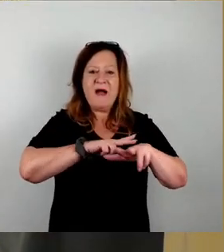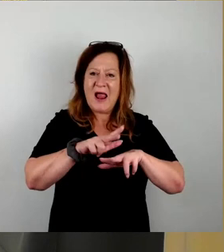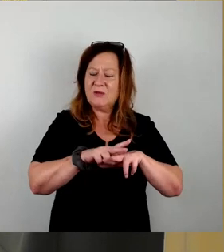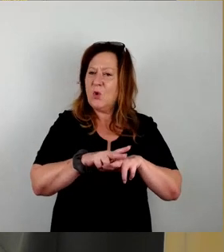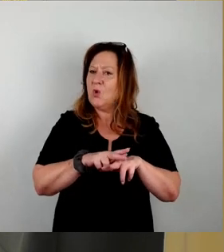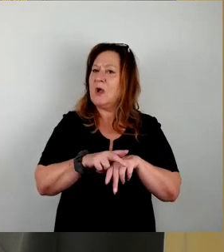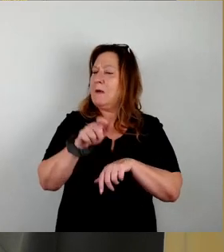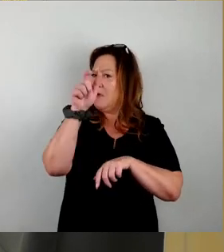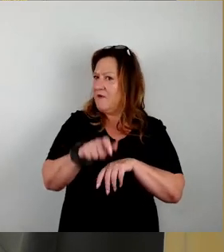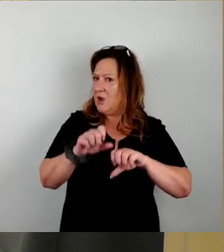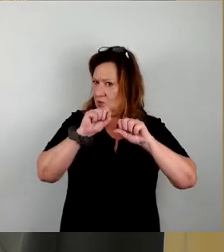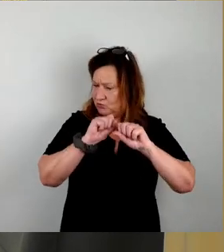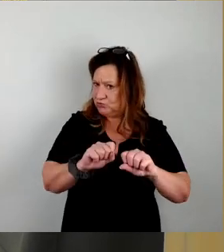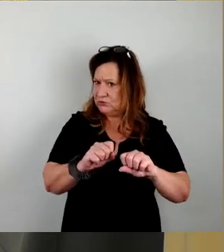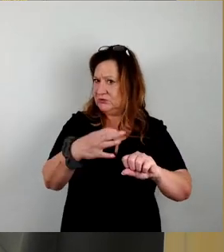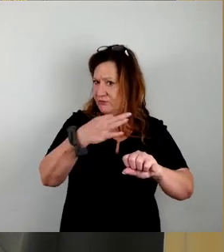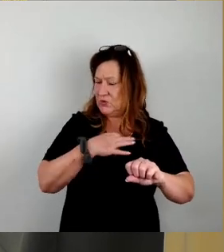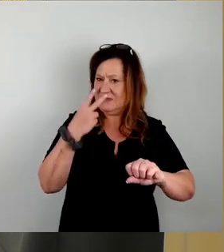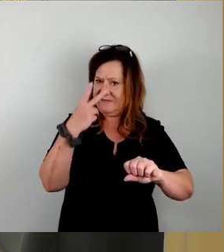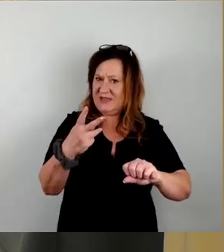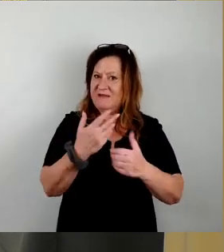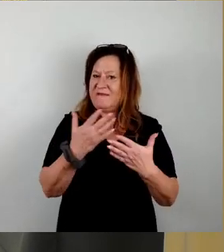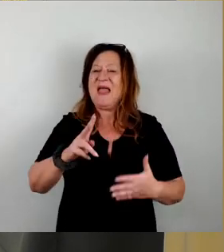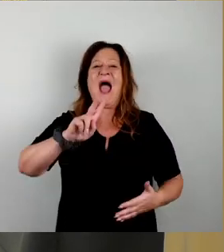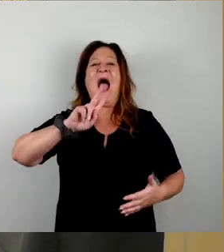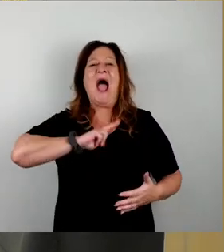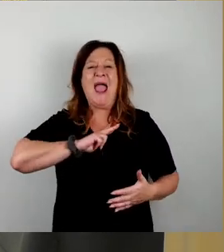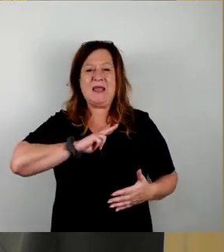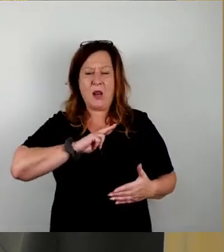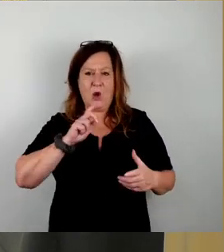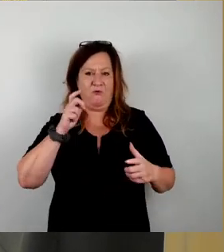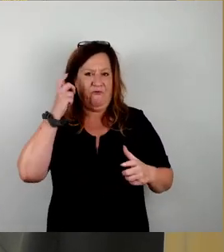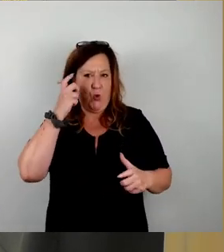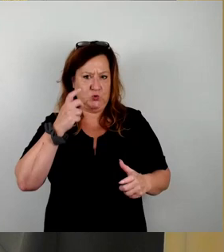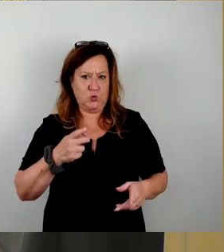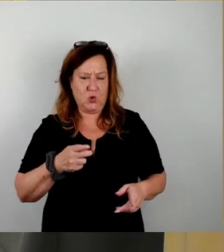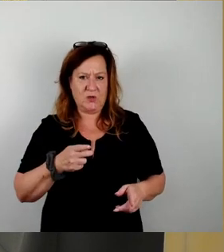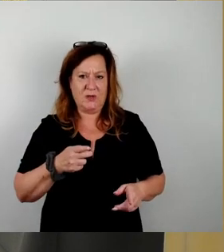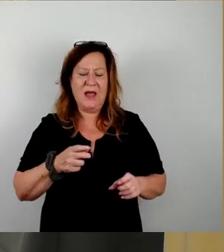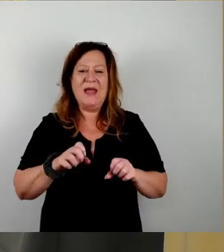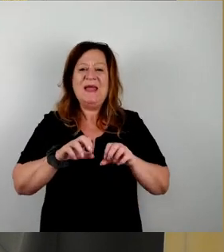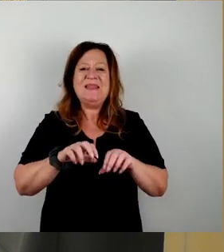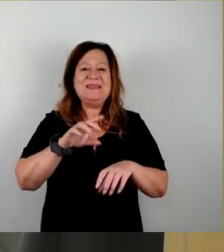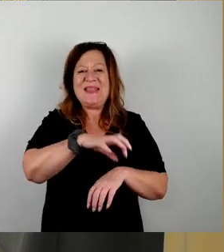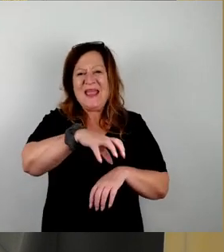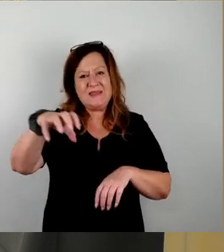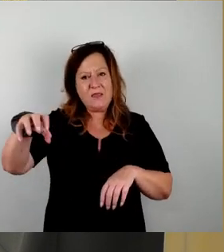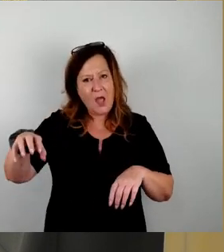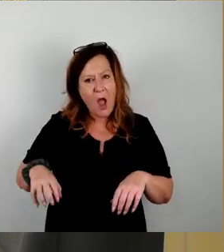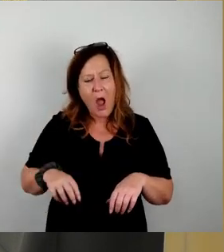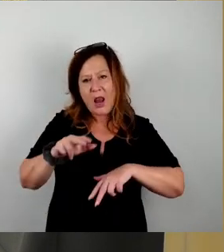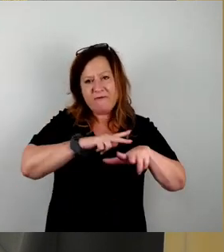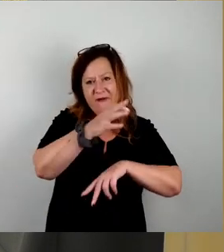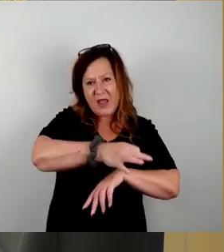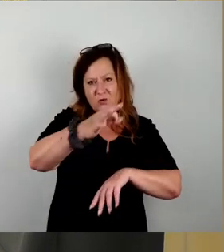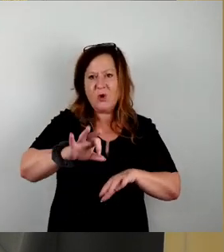den ich gerade genannt habe, was uns da wichtig ist, dass wir auch eine Eigenvorsorge treffen, dezentrale Verwaltungsorte planen wir vier Stück